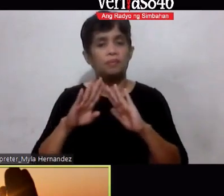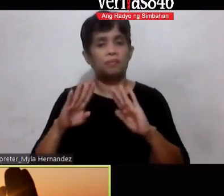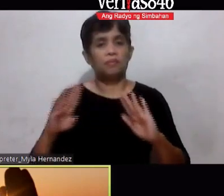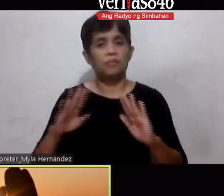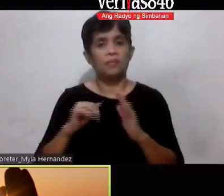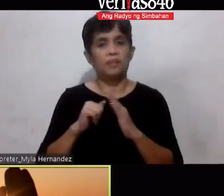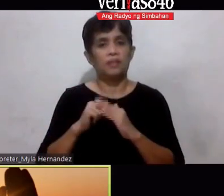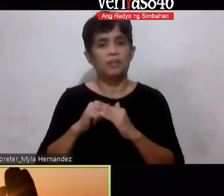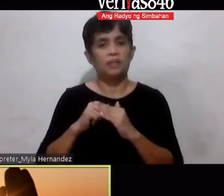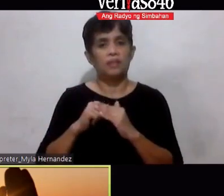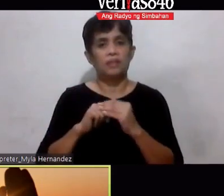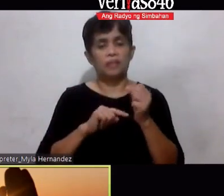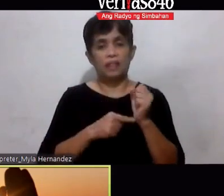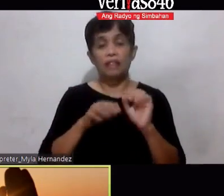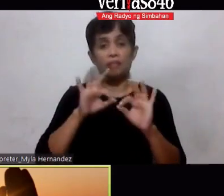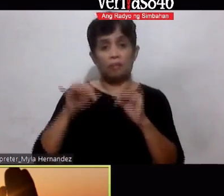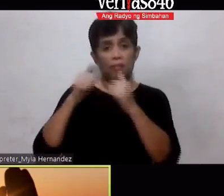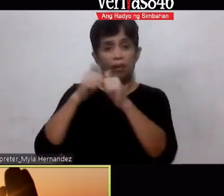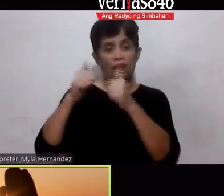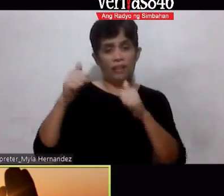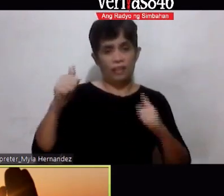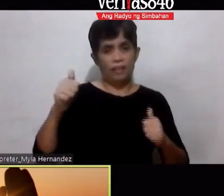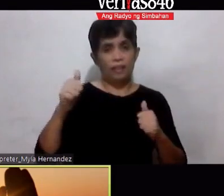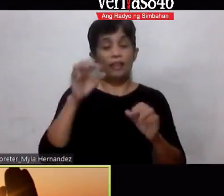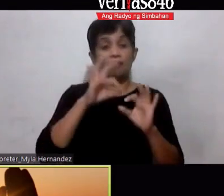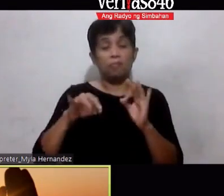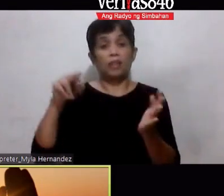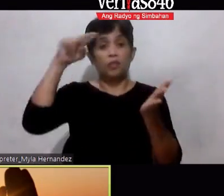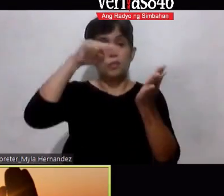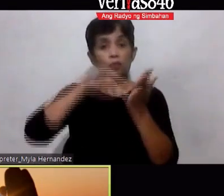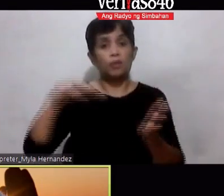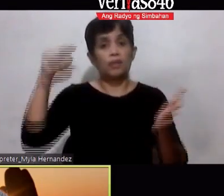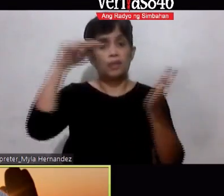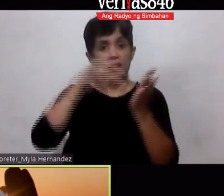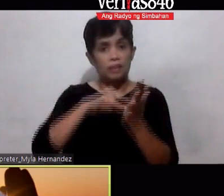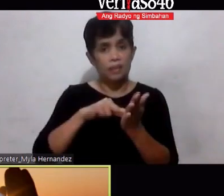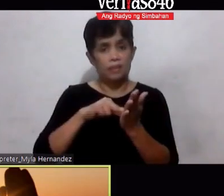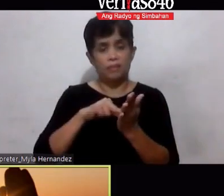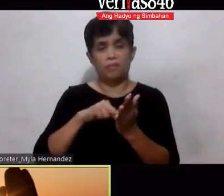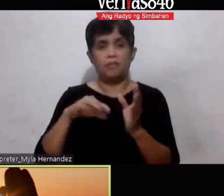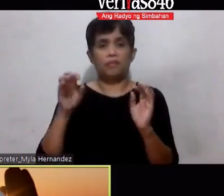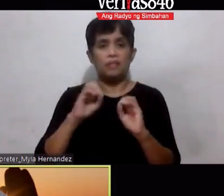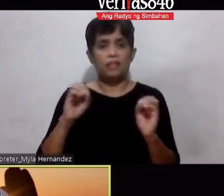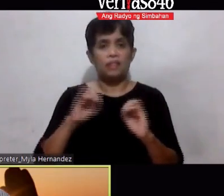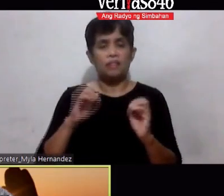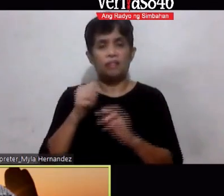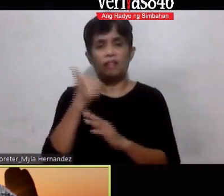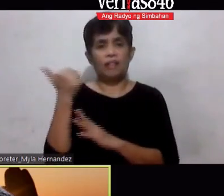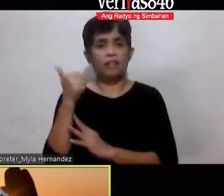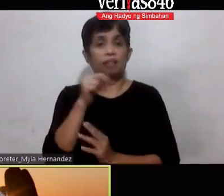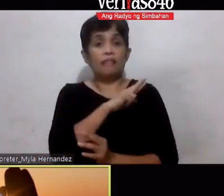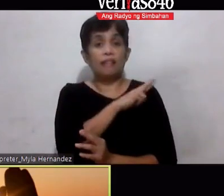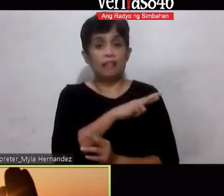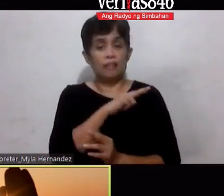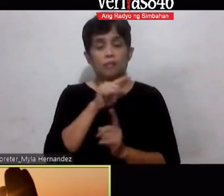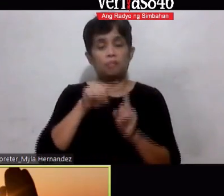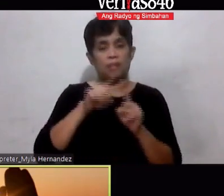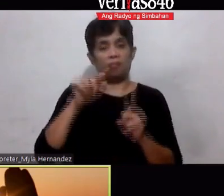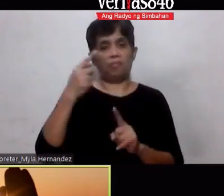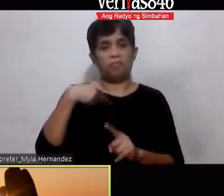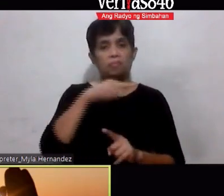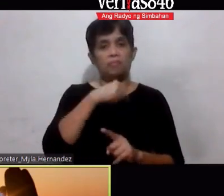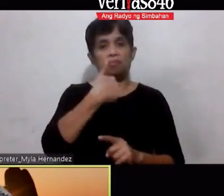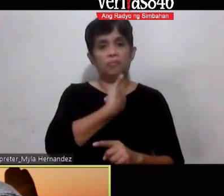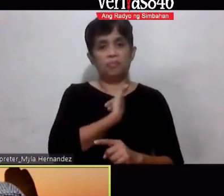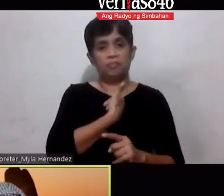Kung may iwasan po natin Mabuti Pag inulit po natin Eh wala na po tayong Ibang talagang sisisihin Kundi ang ating mga sarili Pero